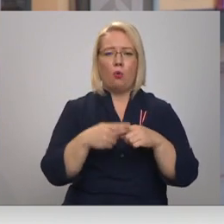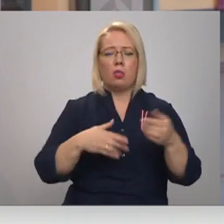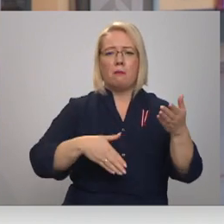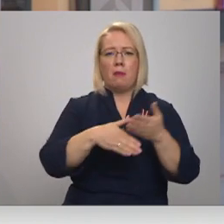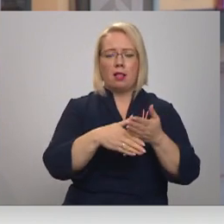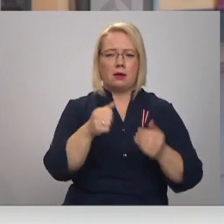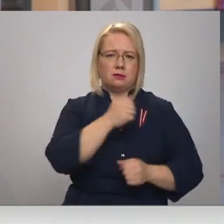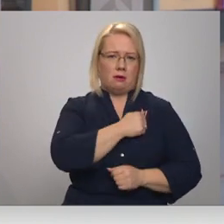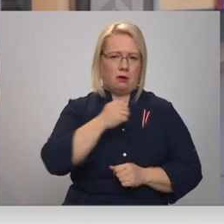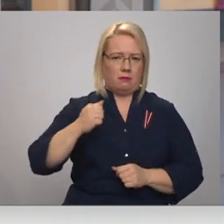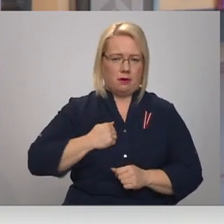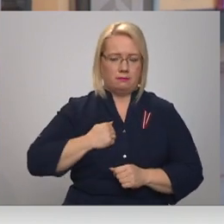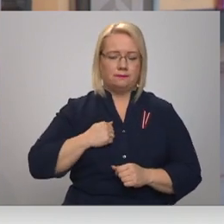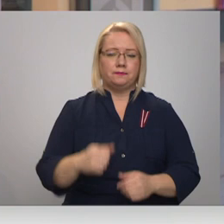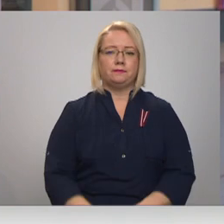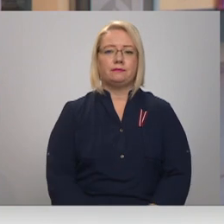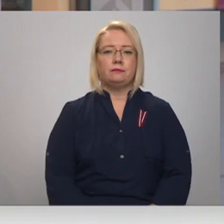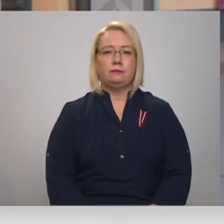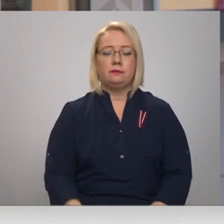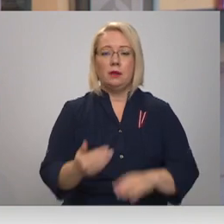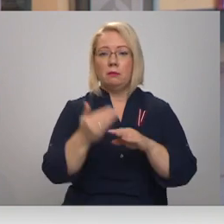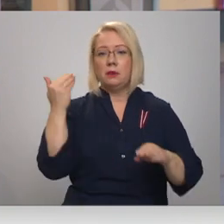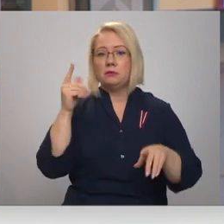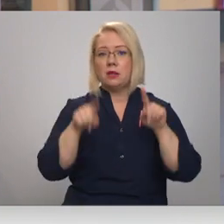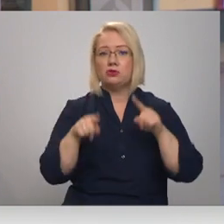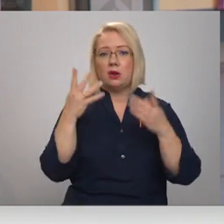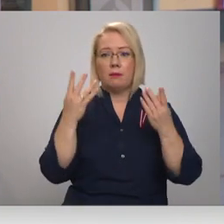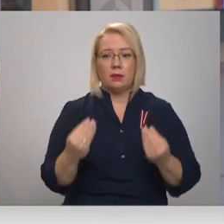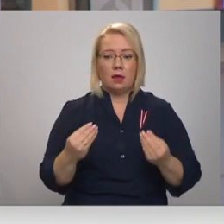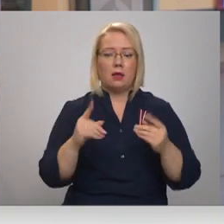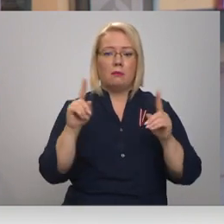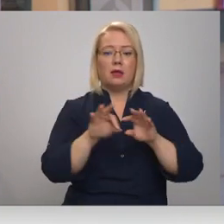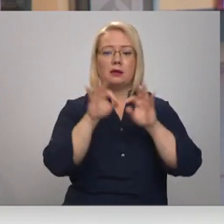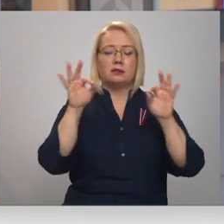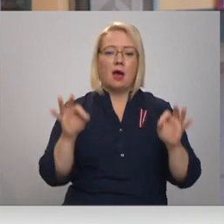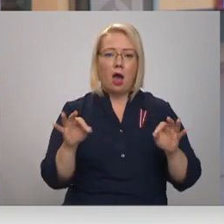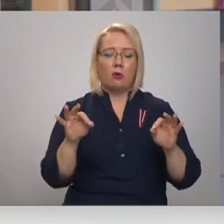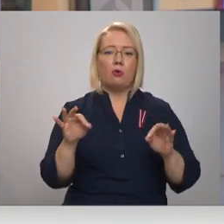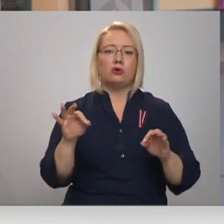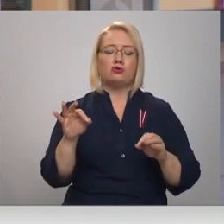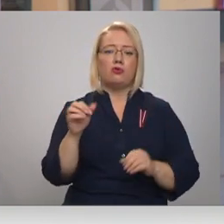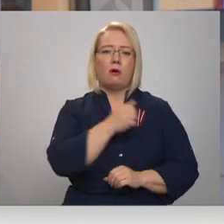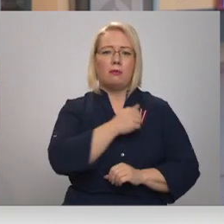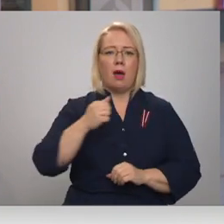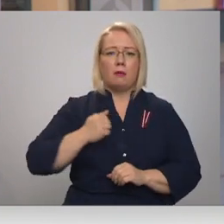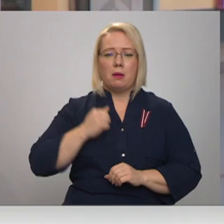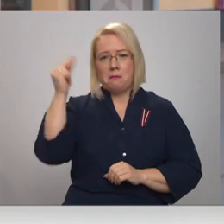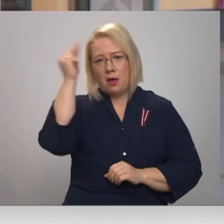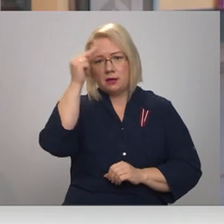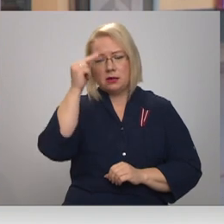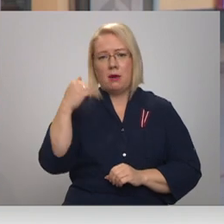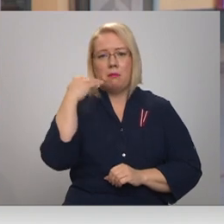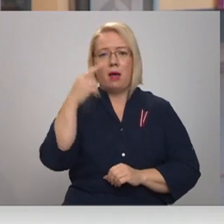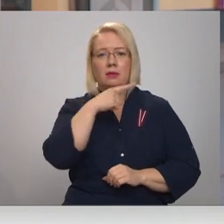nacionālie bruņotie spēki. Pirms dažām dienām ir sākušās nacionālo bruņoto spēku mācības